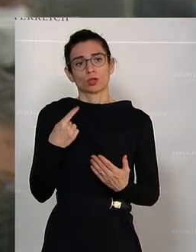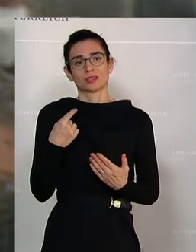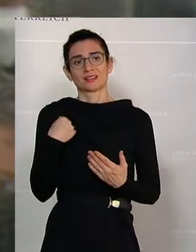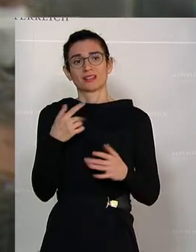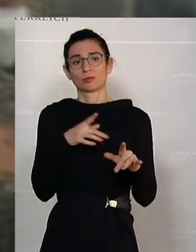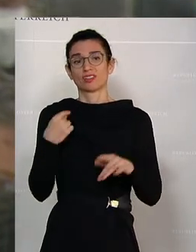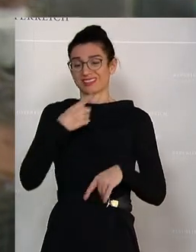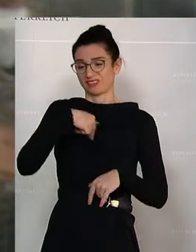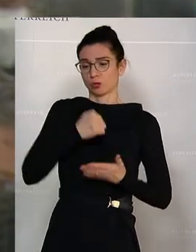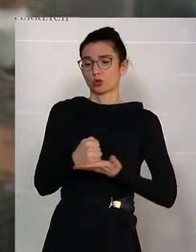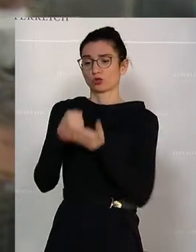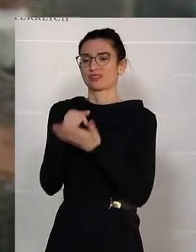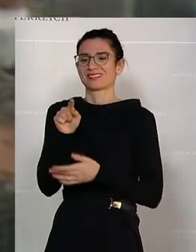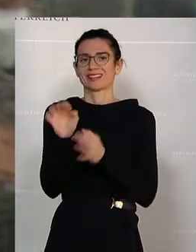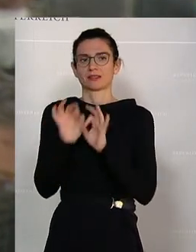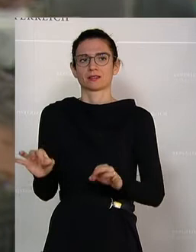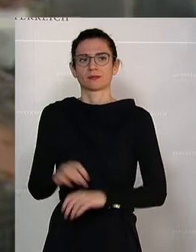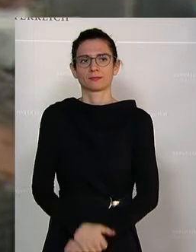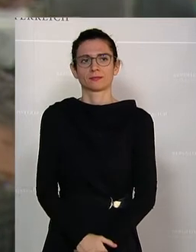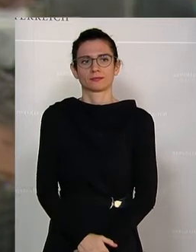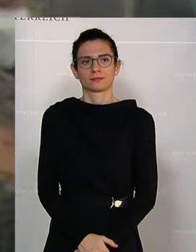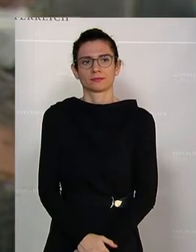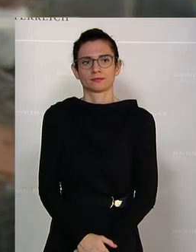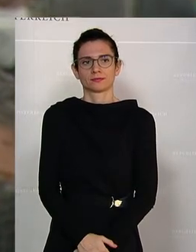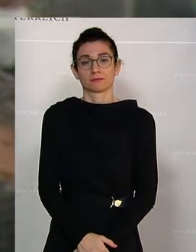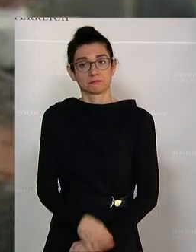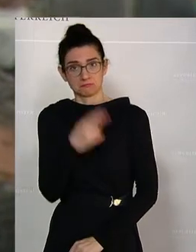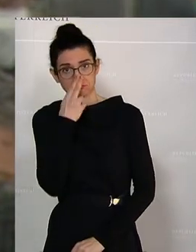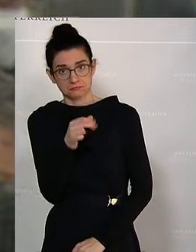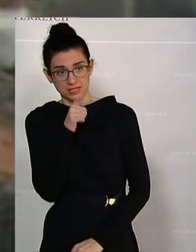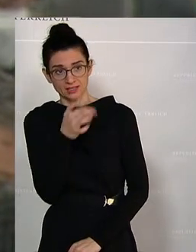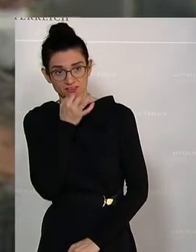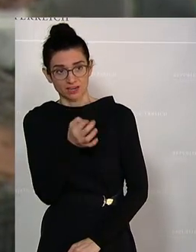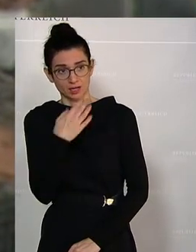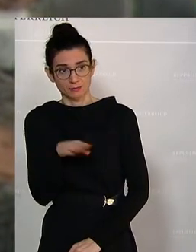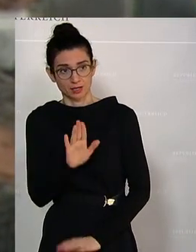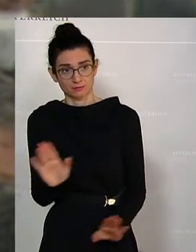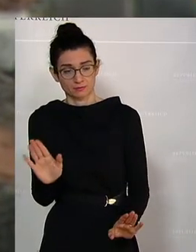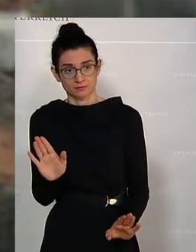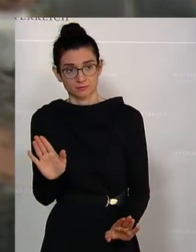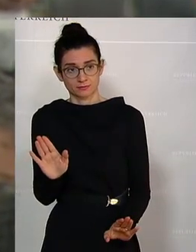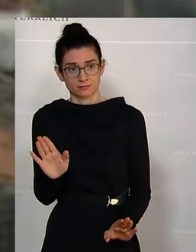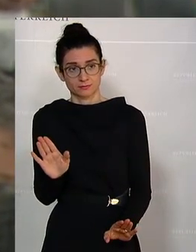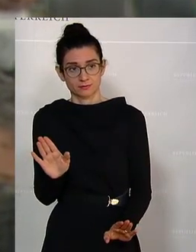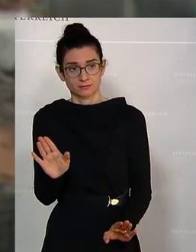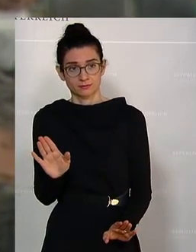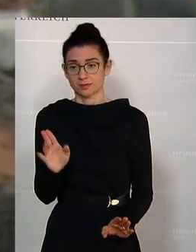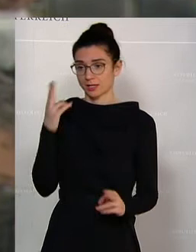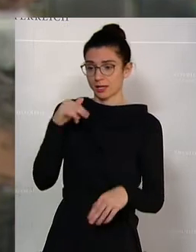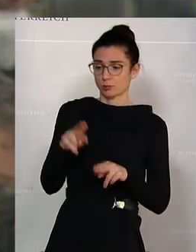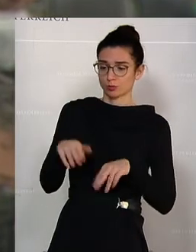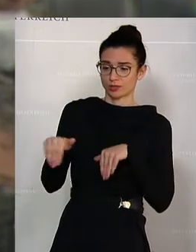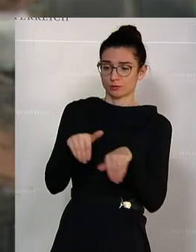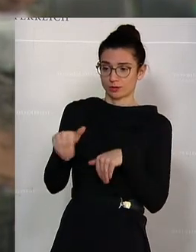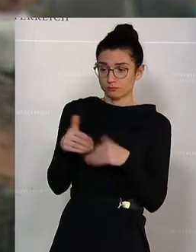Zustimmung und Unterstützung finden. War hoffentlich keine Frage oder sonst kann ich gleich, bitte, Herr Bundesminister, wenn